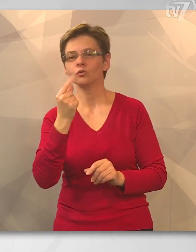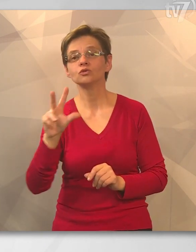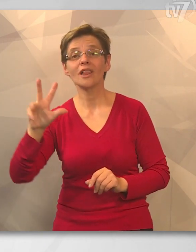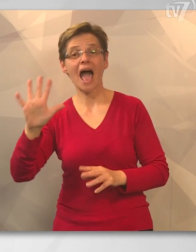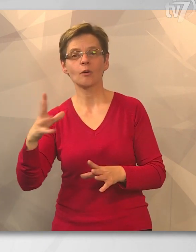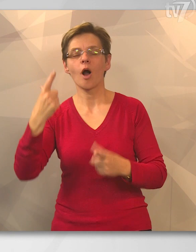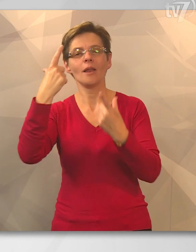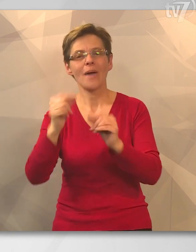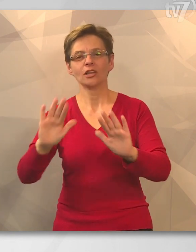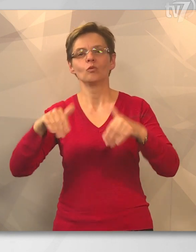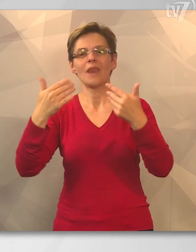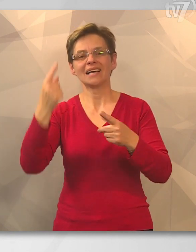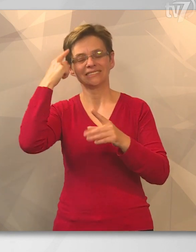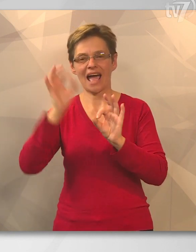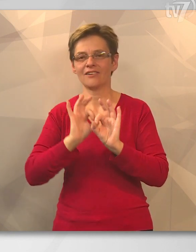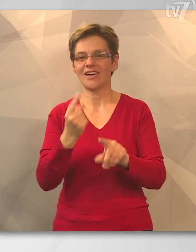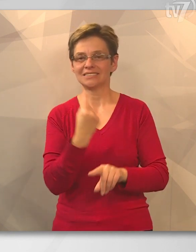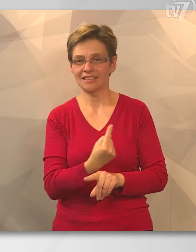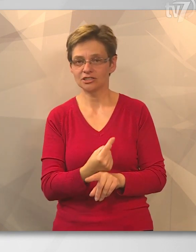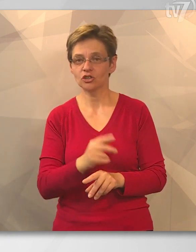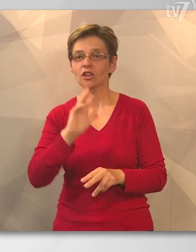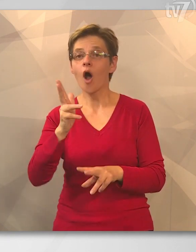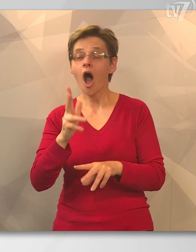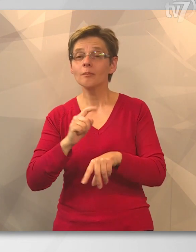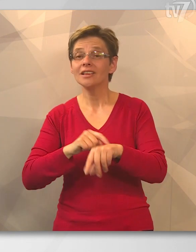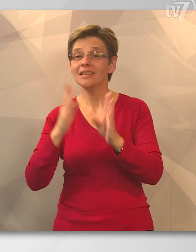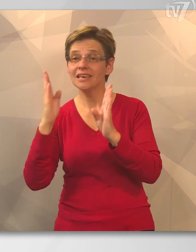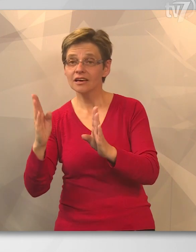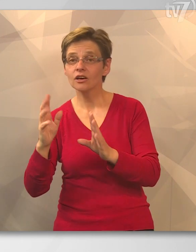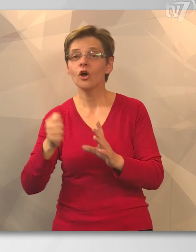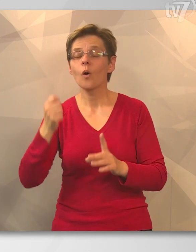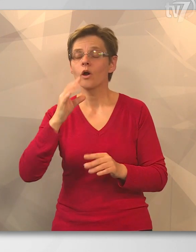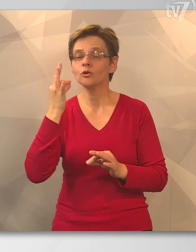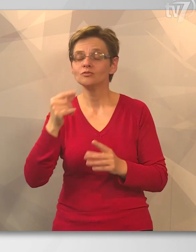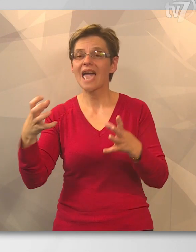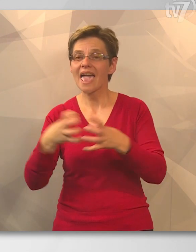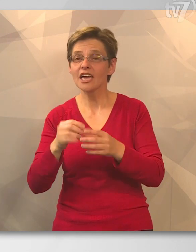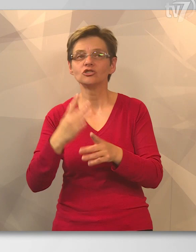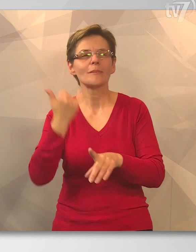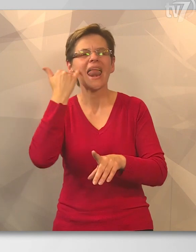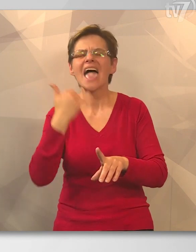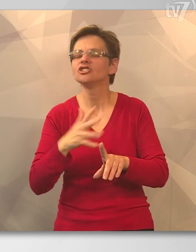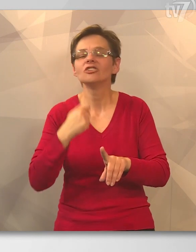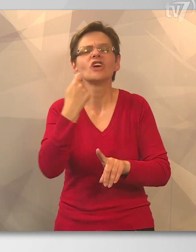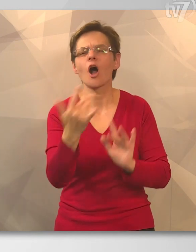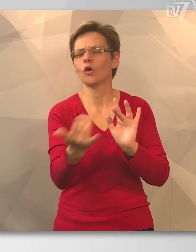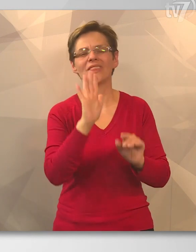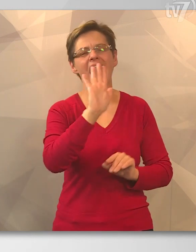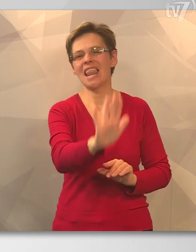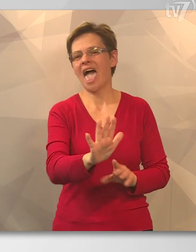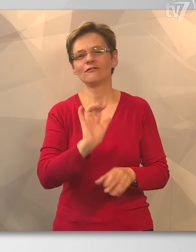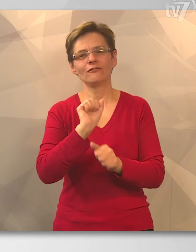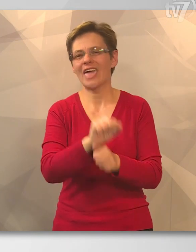és 25-23-mal megduplázták vezetésüket. A harmadik játékrészben Kormos Mihály együttesen már esélyt sem adott